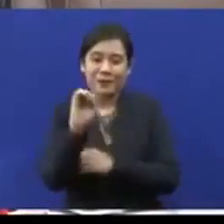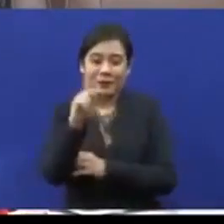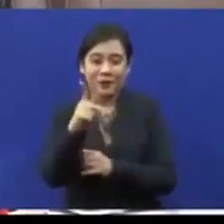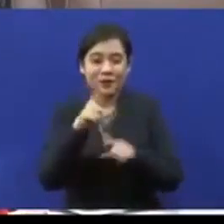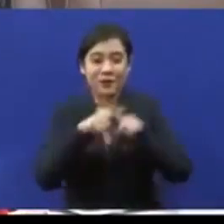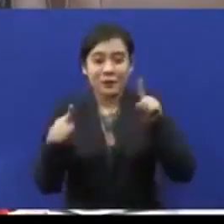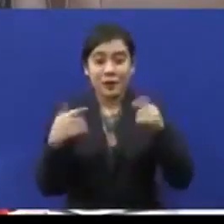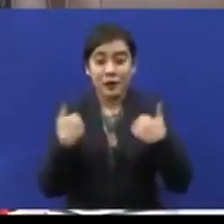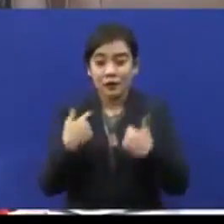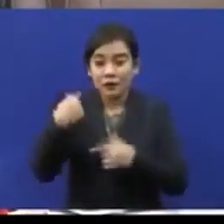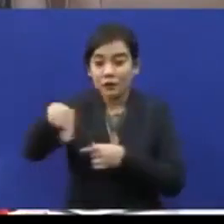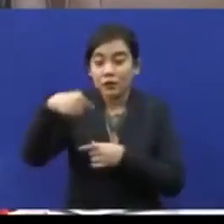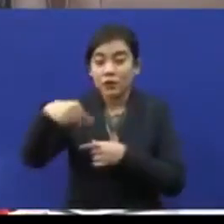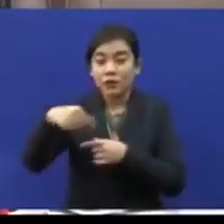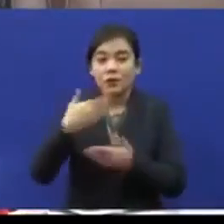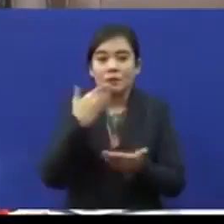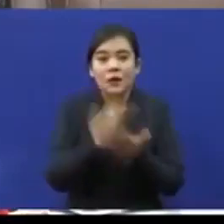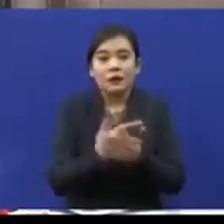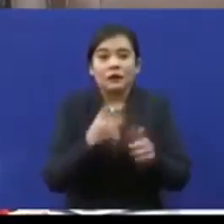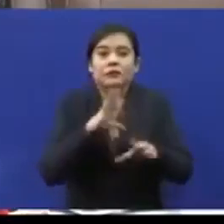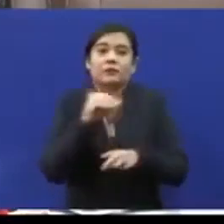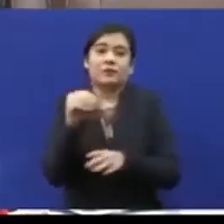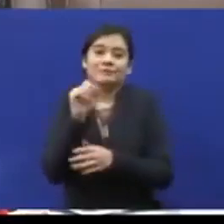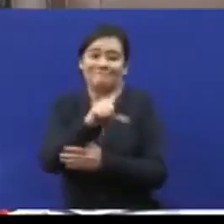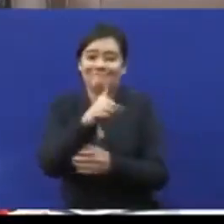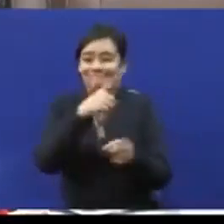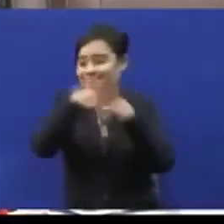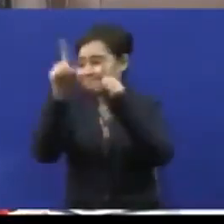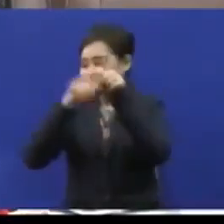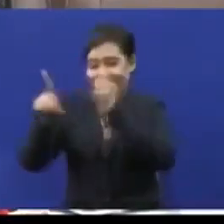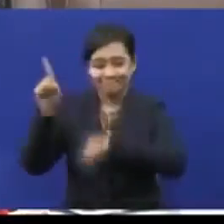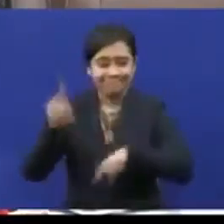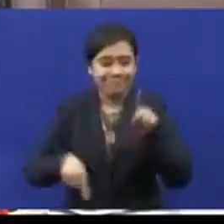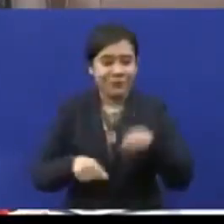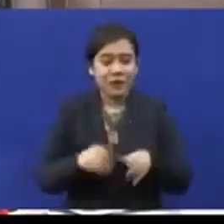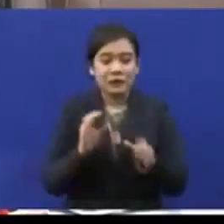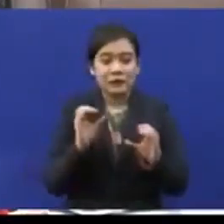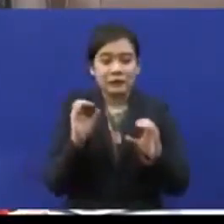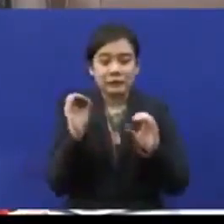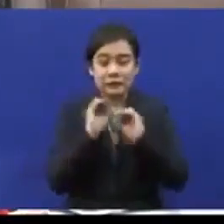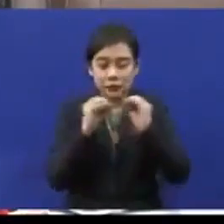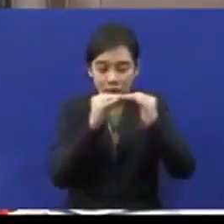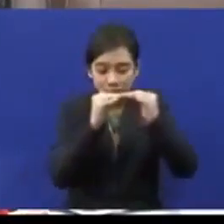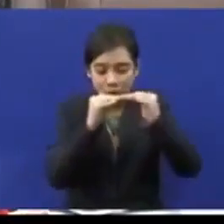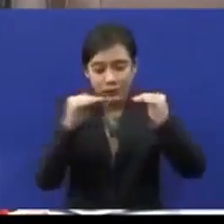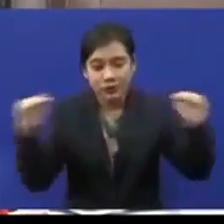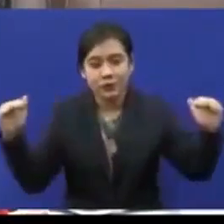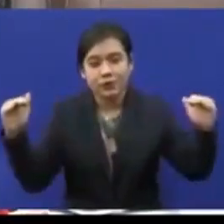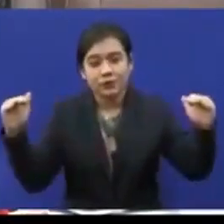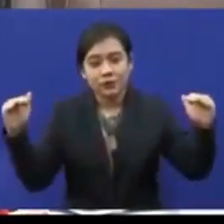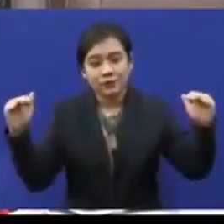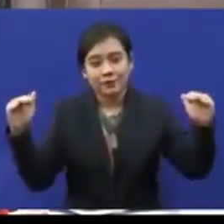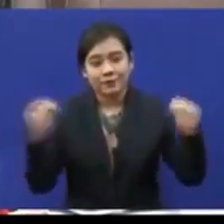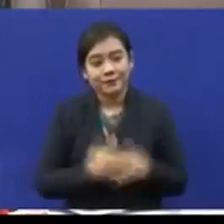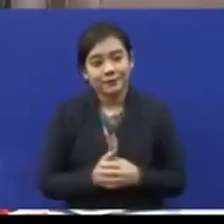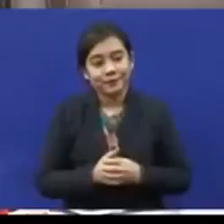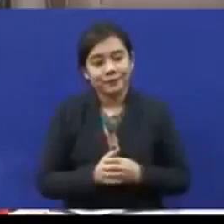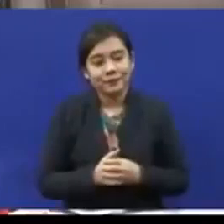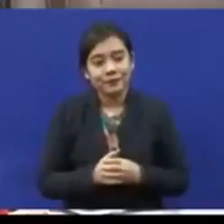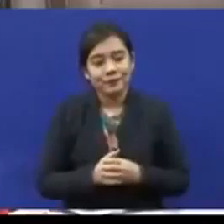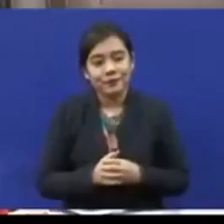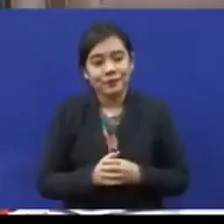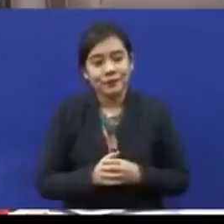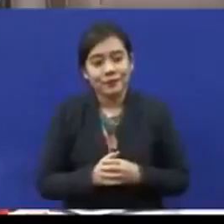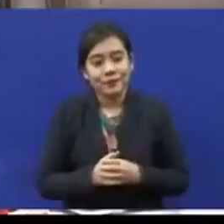yang kualiti baik tapi mahal dan lain-lain sebab tak ada standard yang yang setak